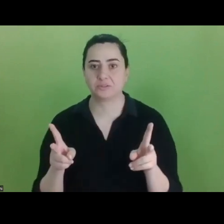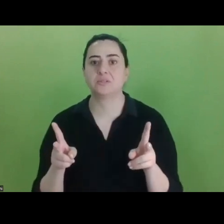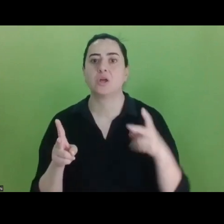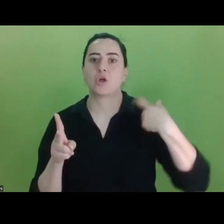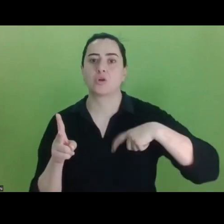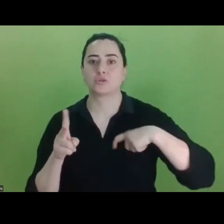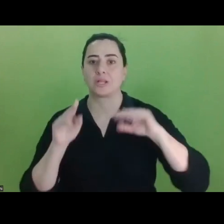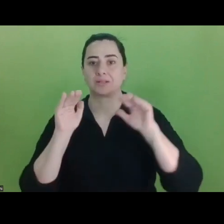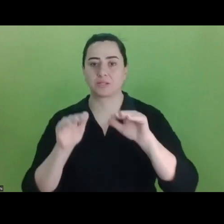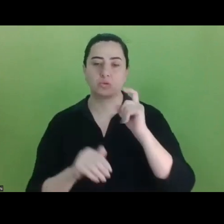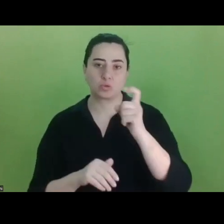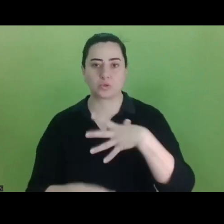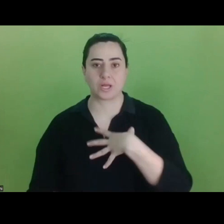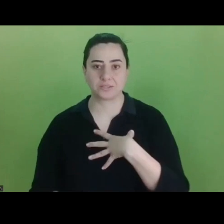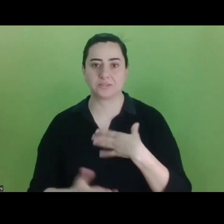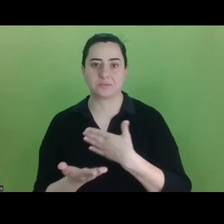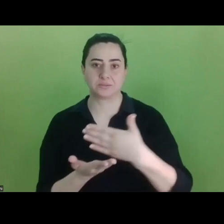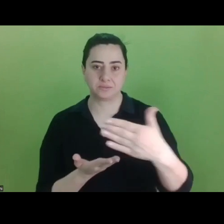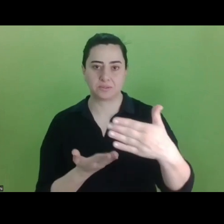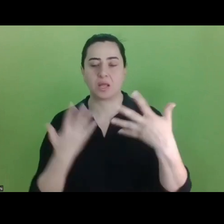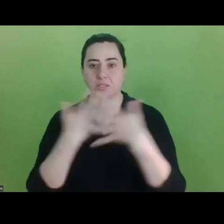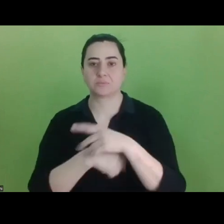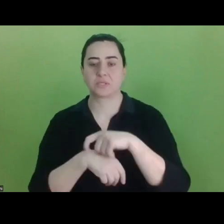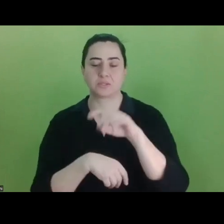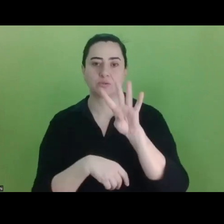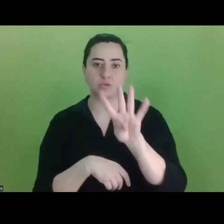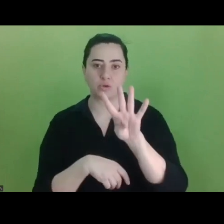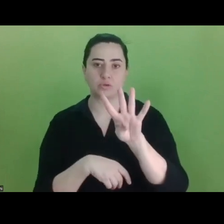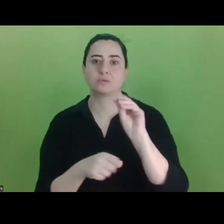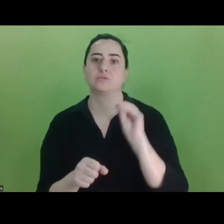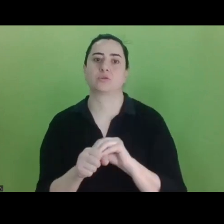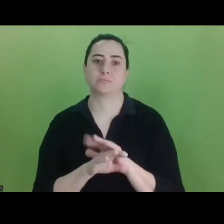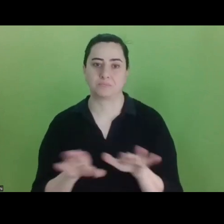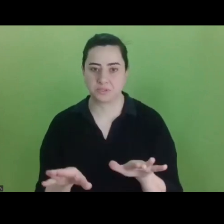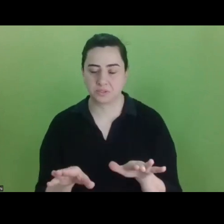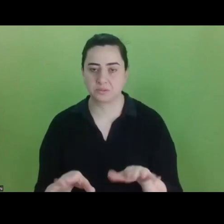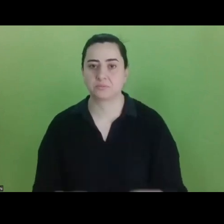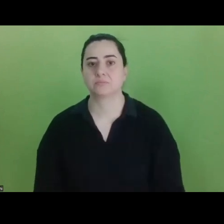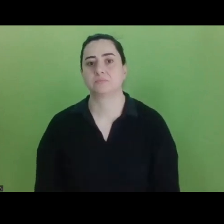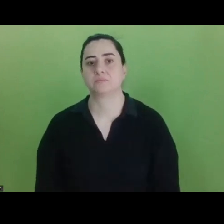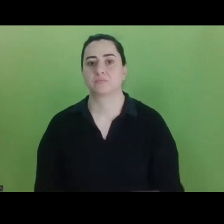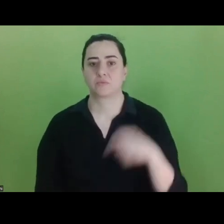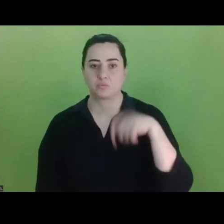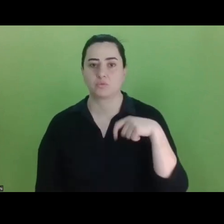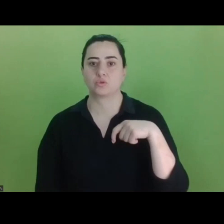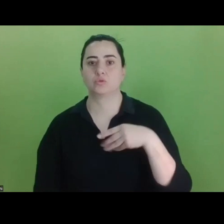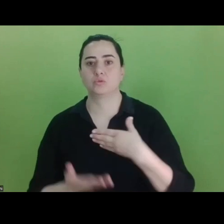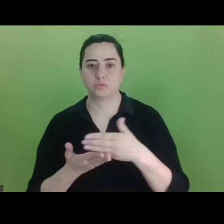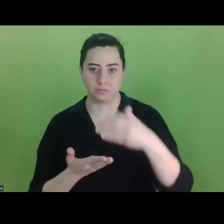destek 9 Haziran gününe kadar akşam 4 saat 16'ya kadar devam edecek. Bu gün ve saate kadar